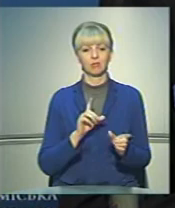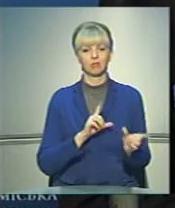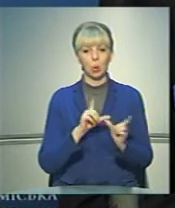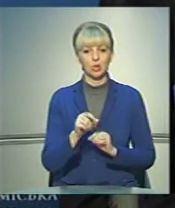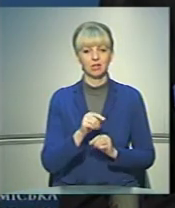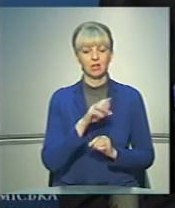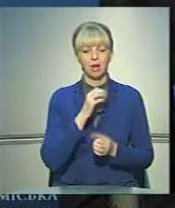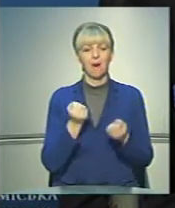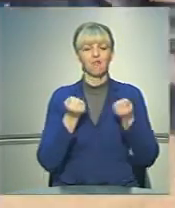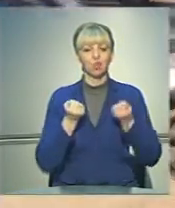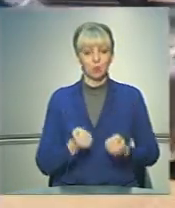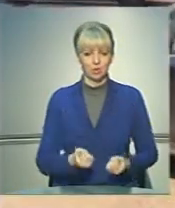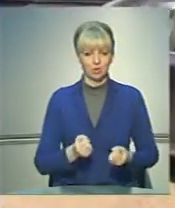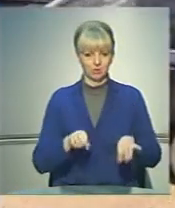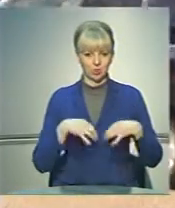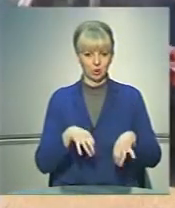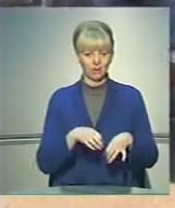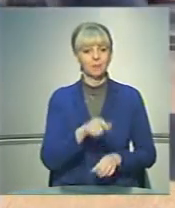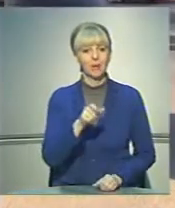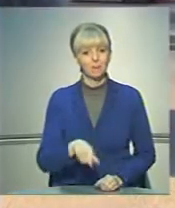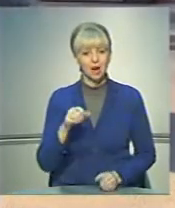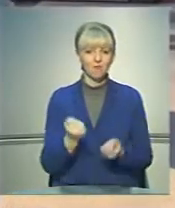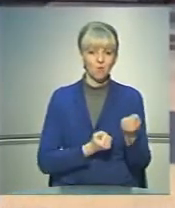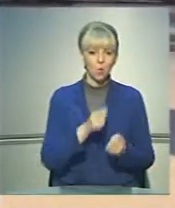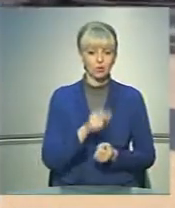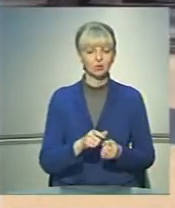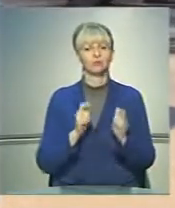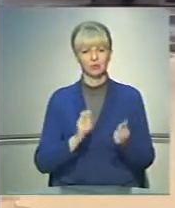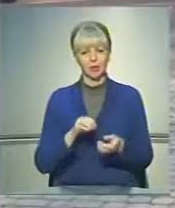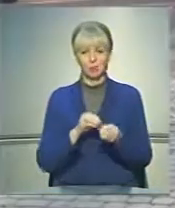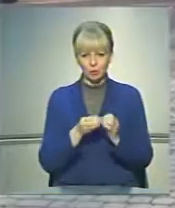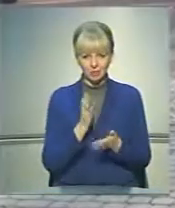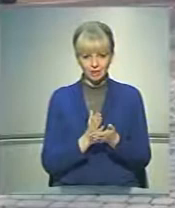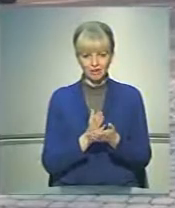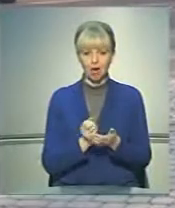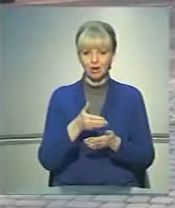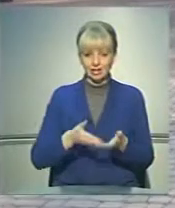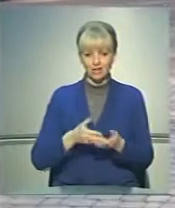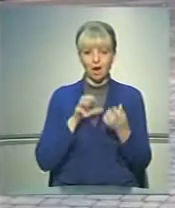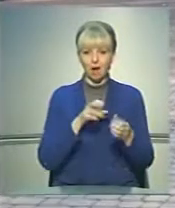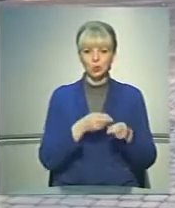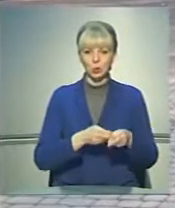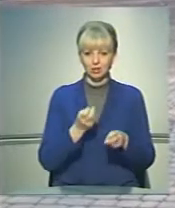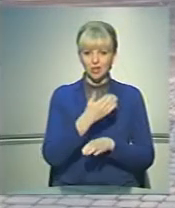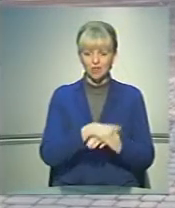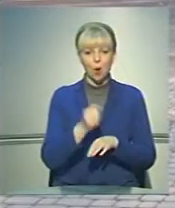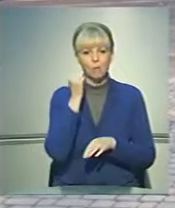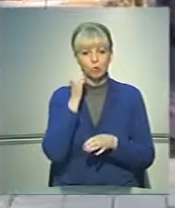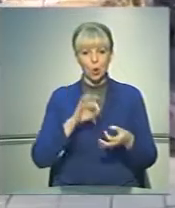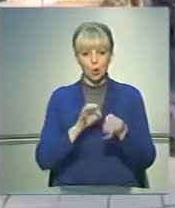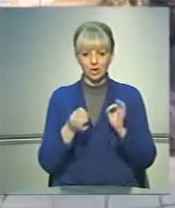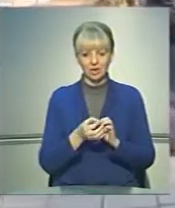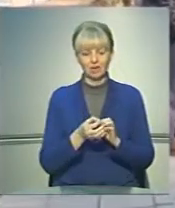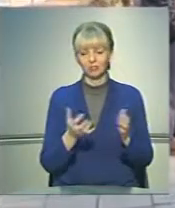важкого габаритного транспорту. Пасажири і водії погоджуються, проблема є, але ліквідація автостанції на вулиці Московської